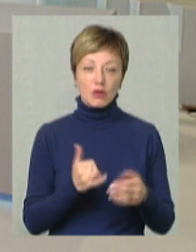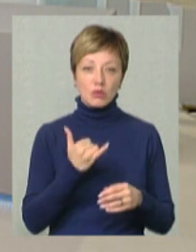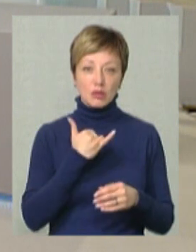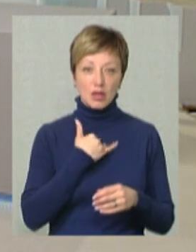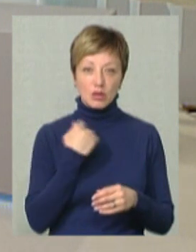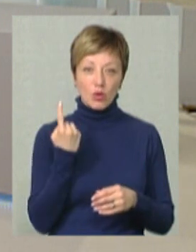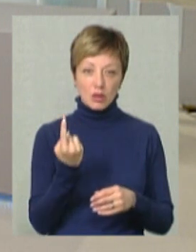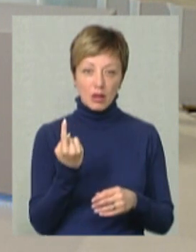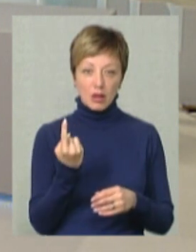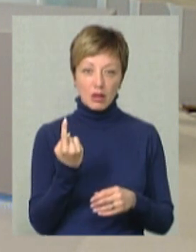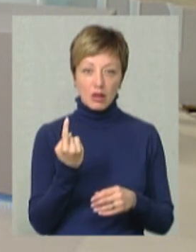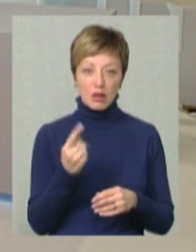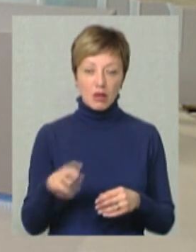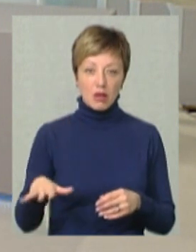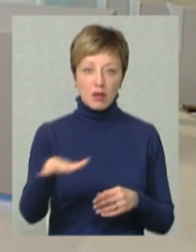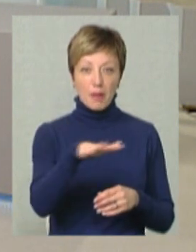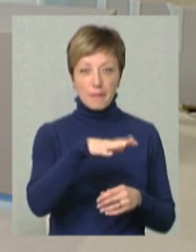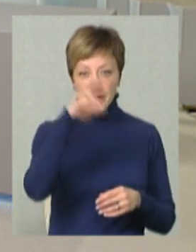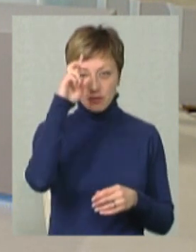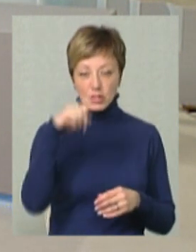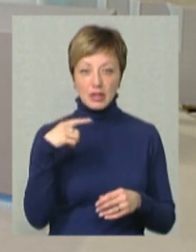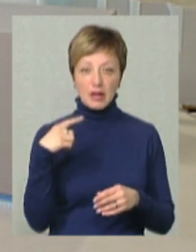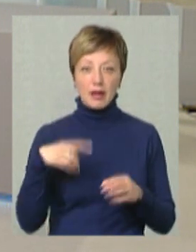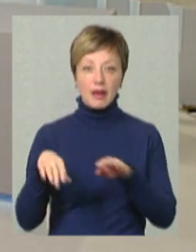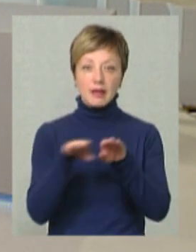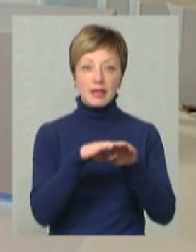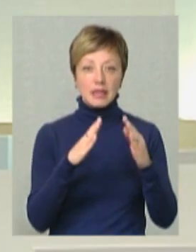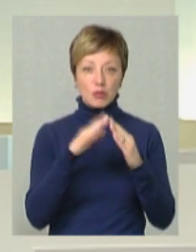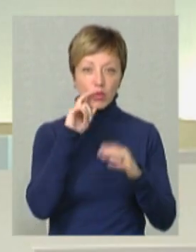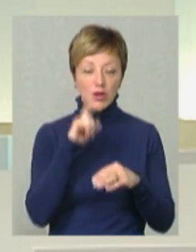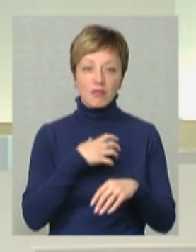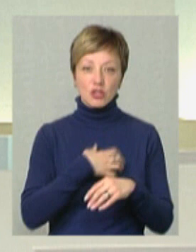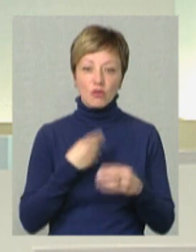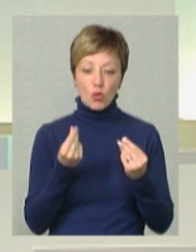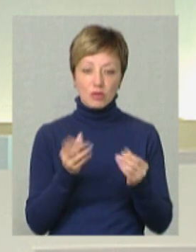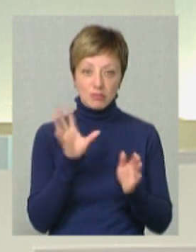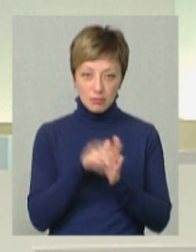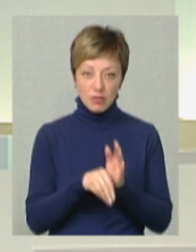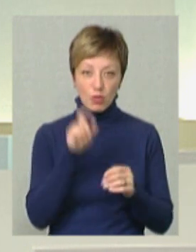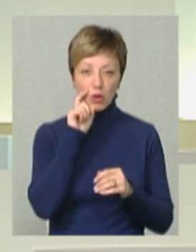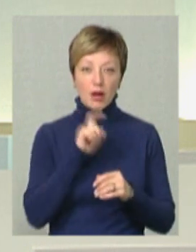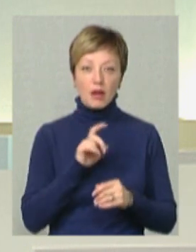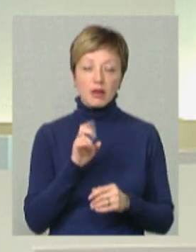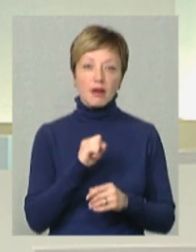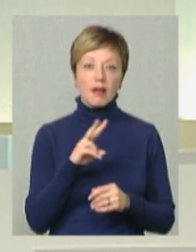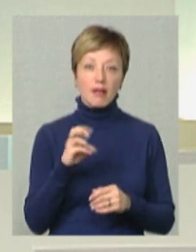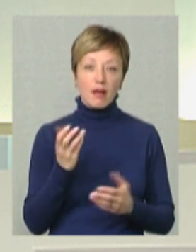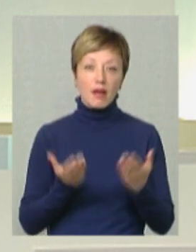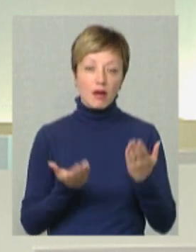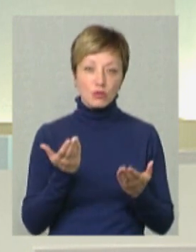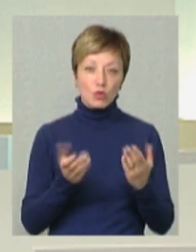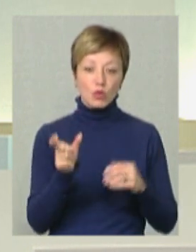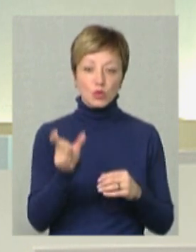одна батьківщина – єдиний дім Україна. Важливо, щоб ці кошти були в Україні. Але якщо ж